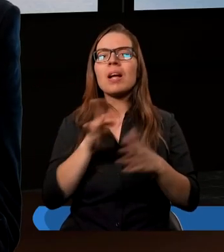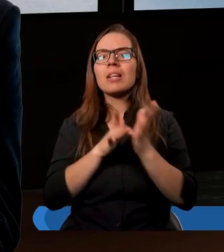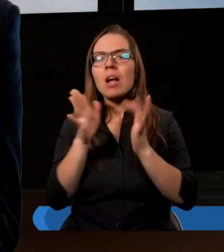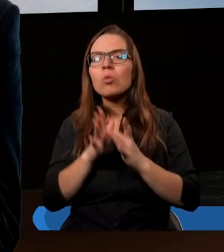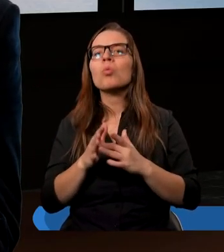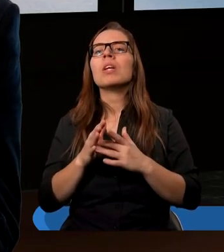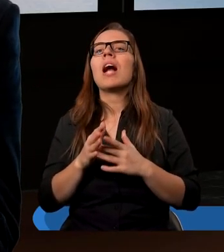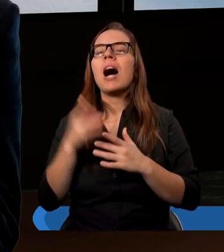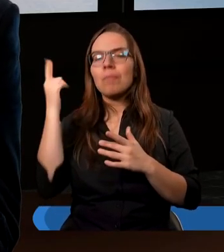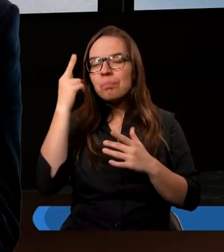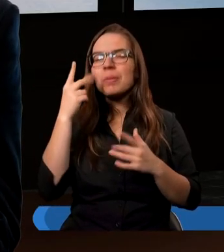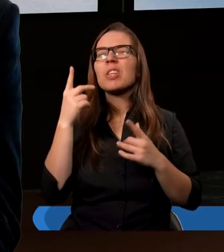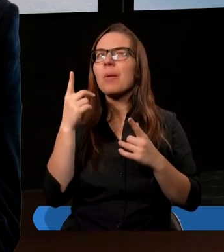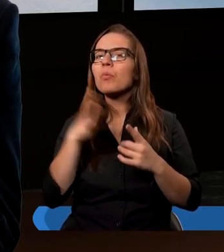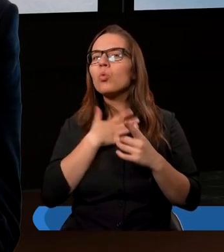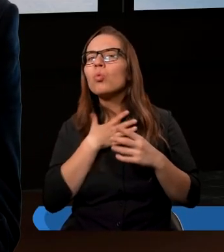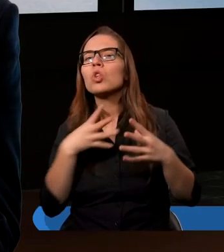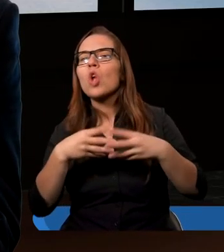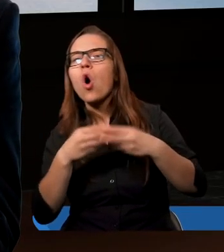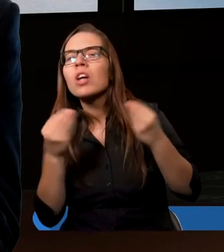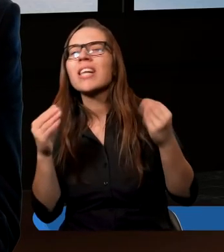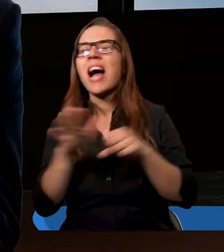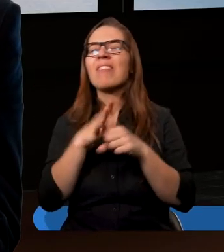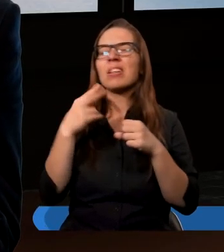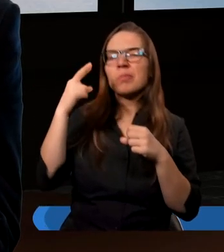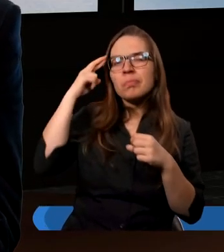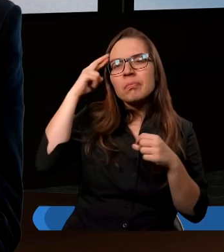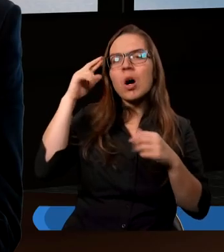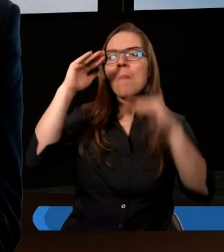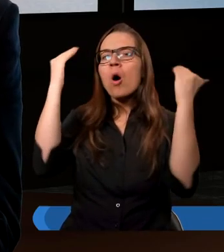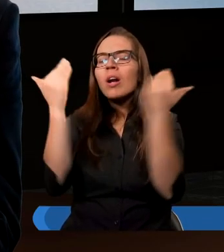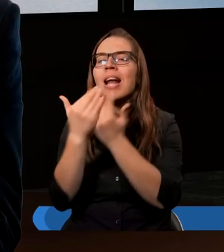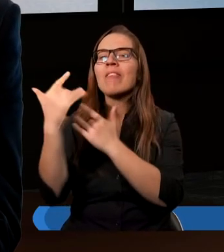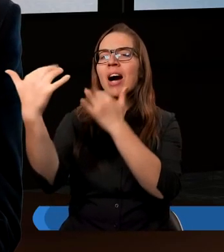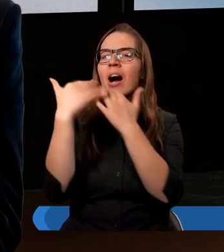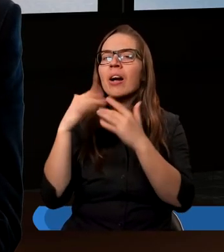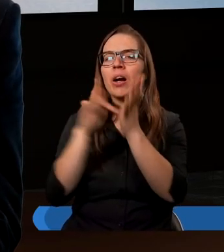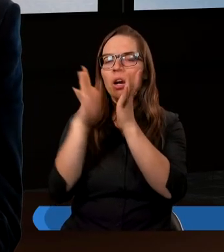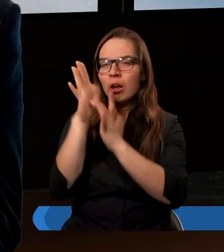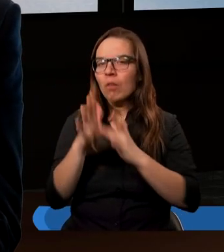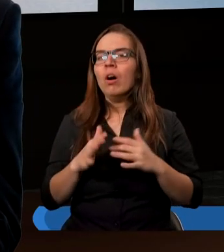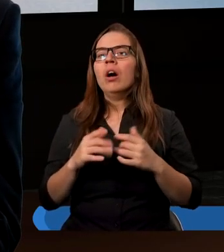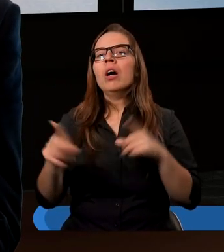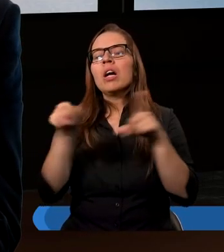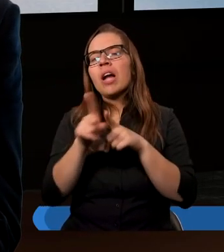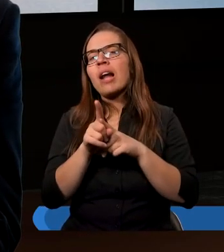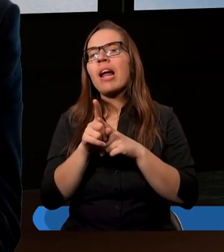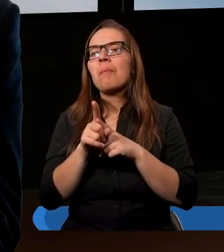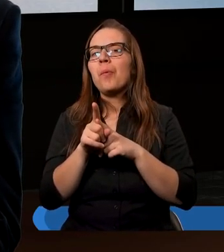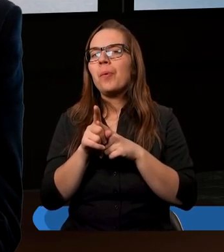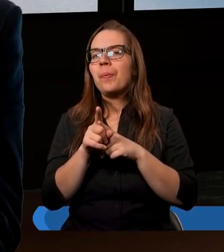czas w procesie dojrzewania, poznawania, doświadczania Pana Jezusa, także różne